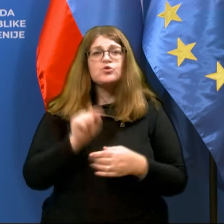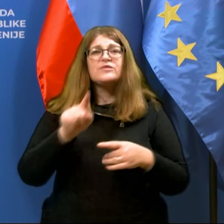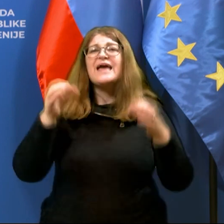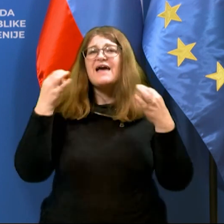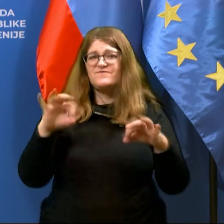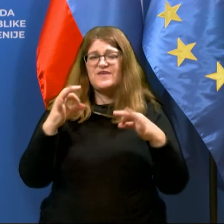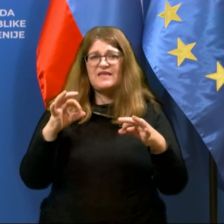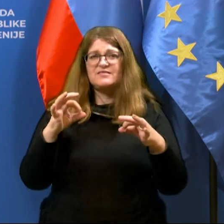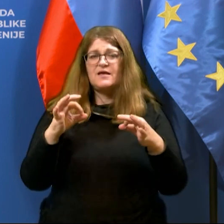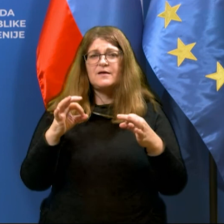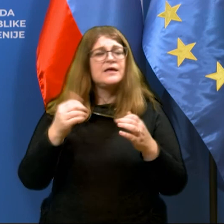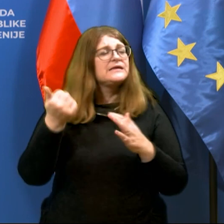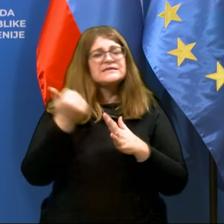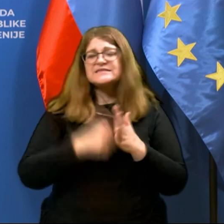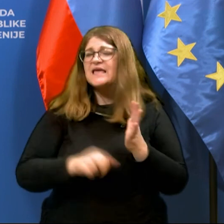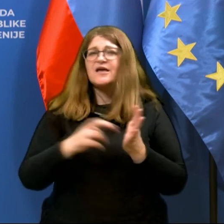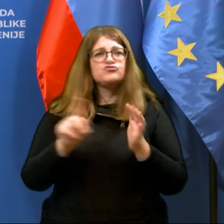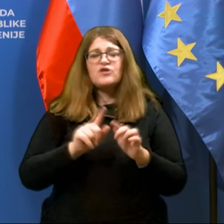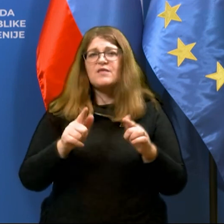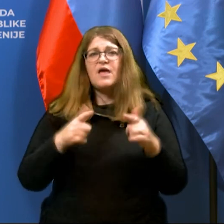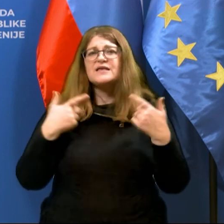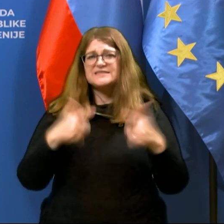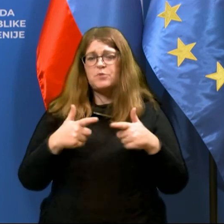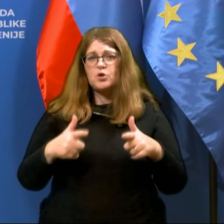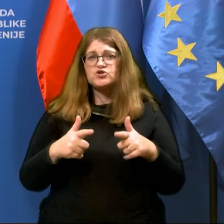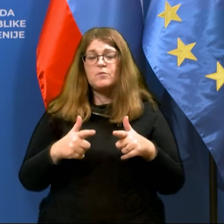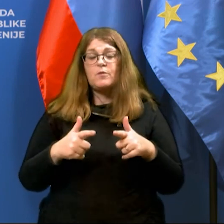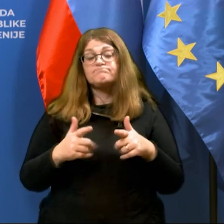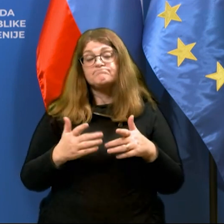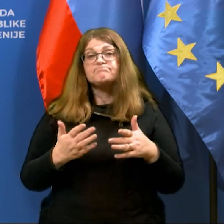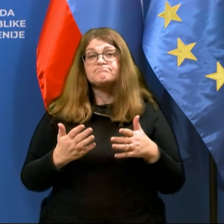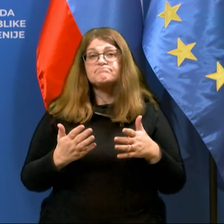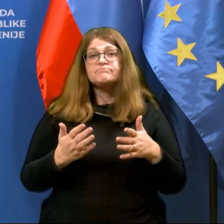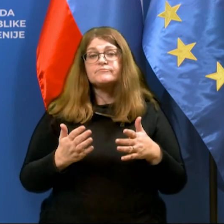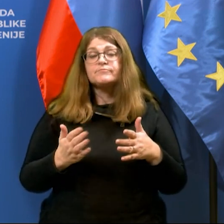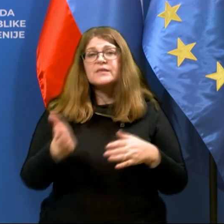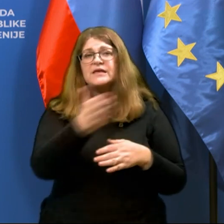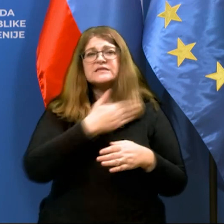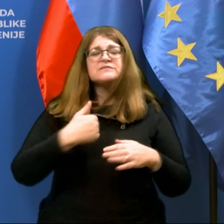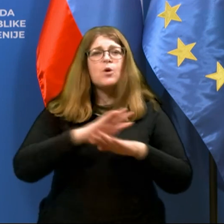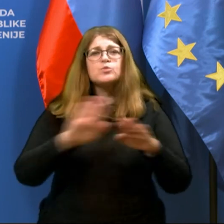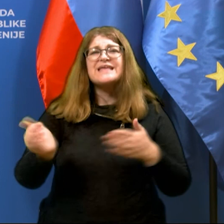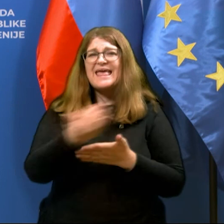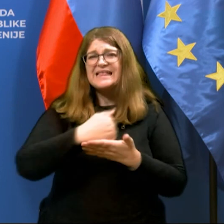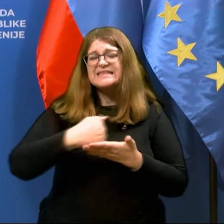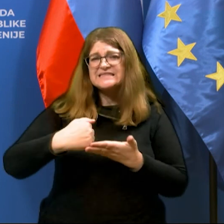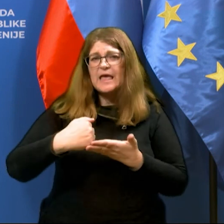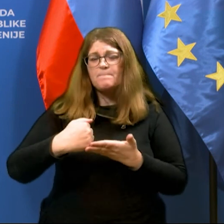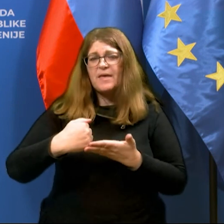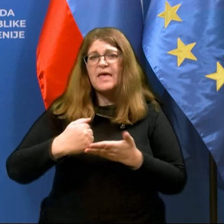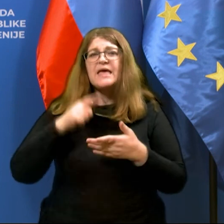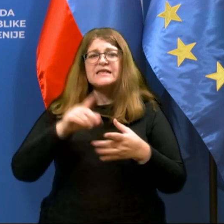vikenda za enkrat še ne sproščamo. Ne nazadnje smo tudi vse izjeme, ki so